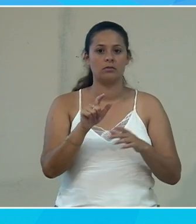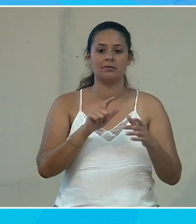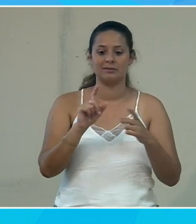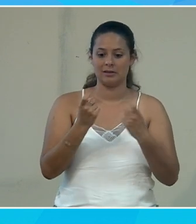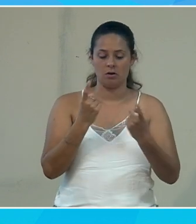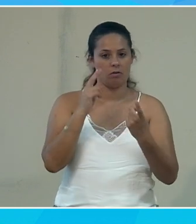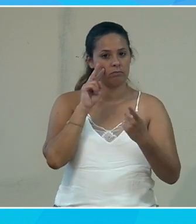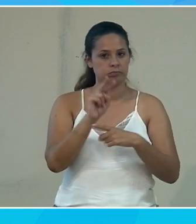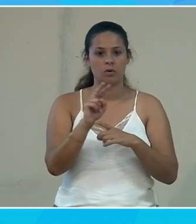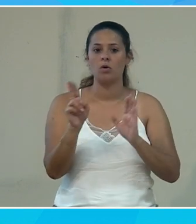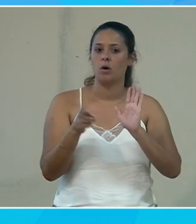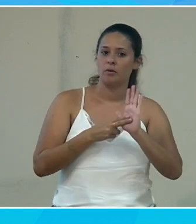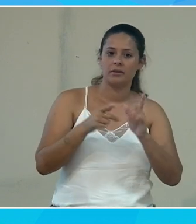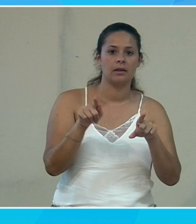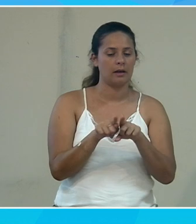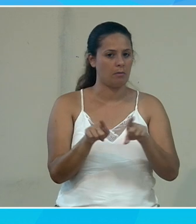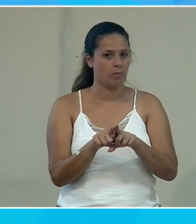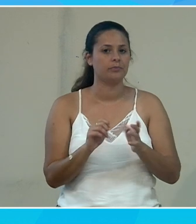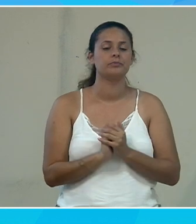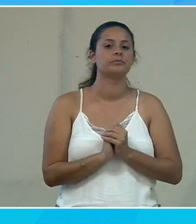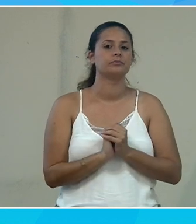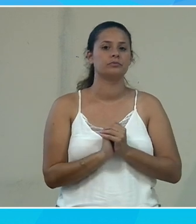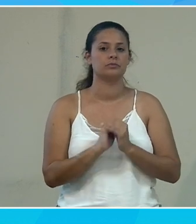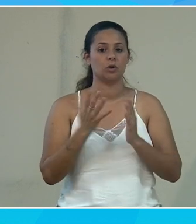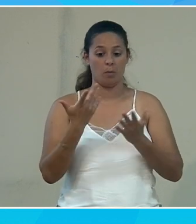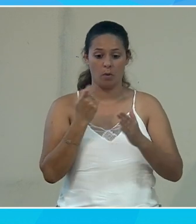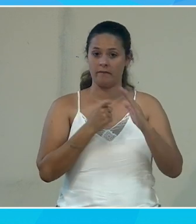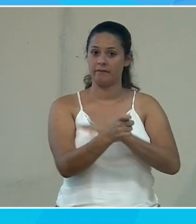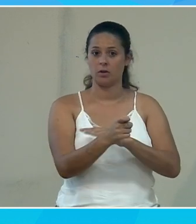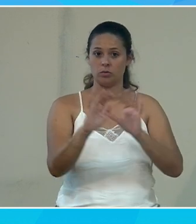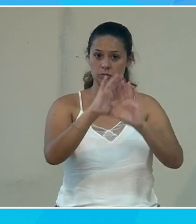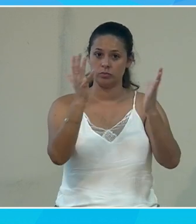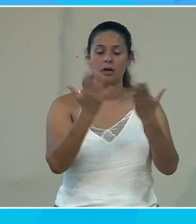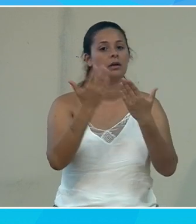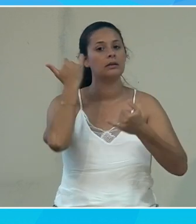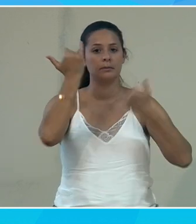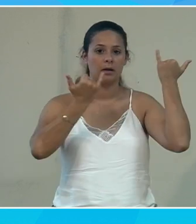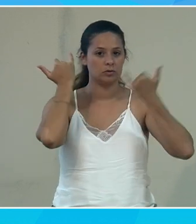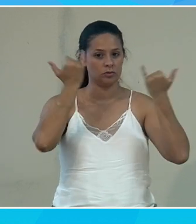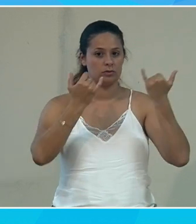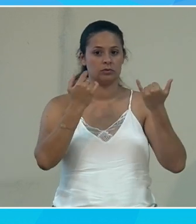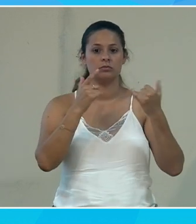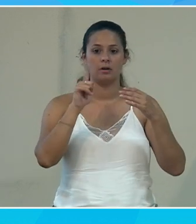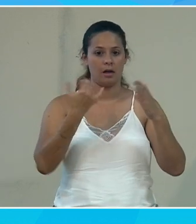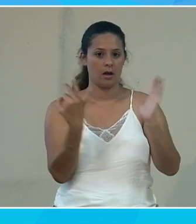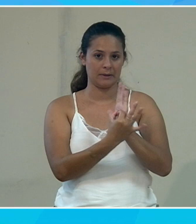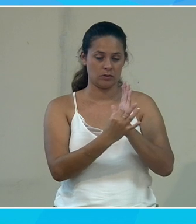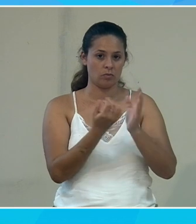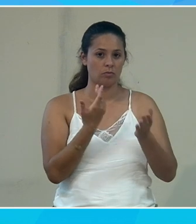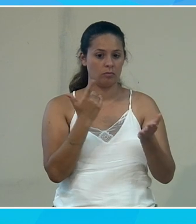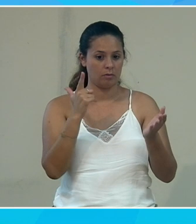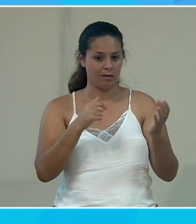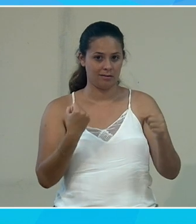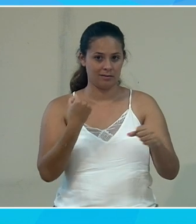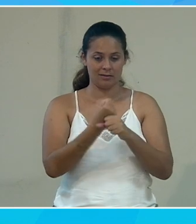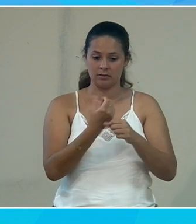également et puis la conformité également alors comment on finance tout ça imaginez que vous développez une application si